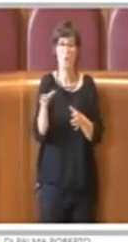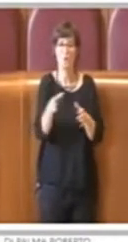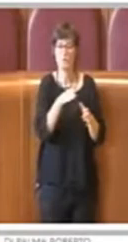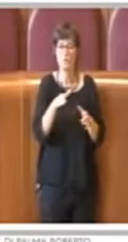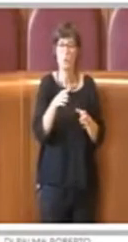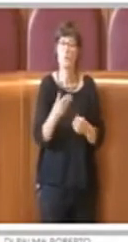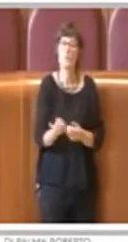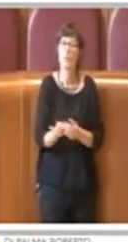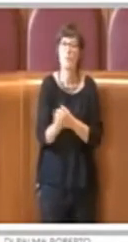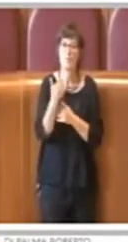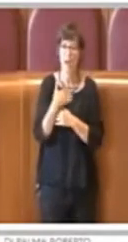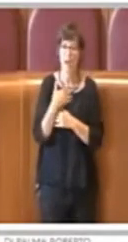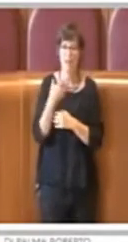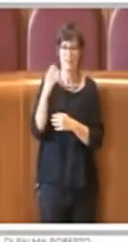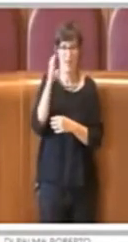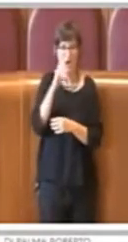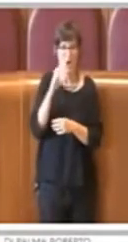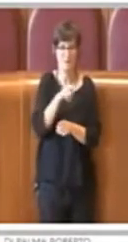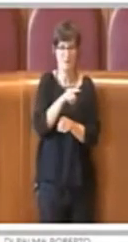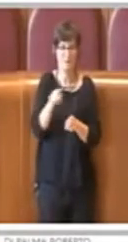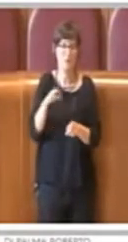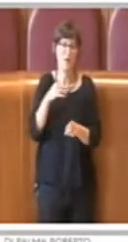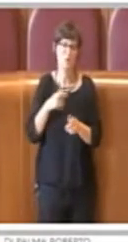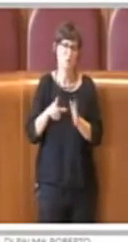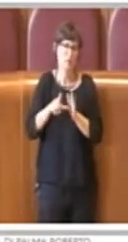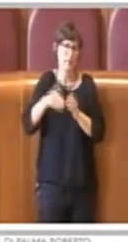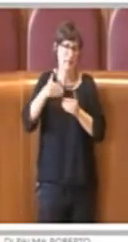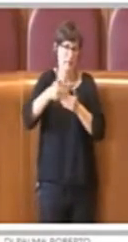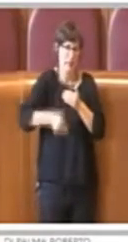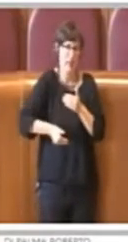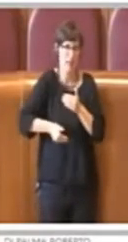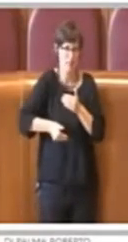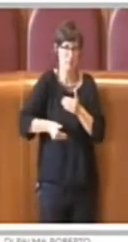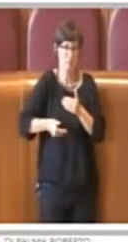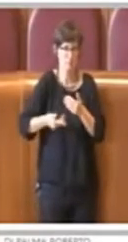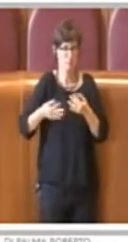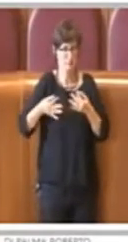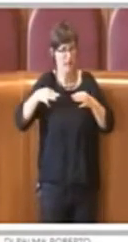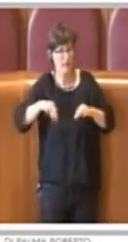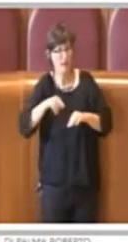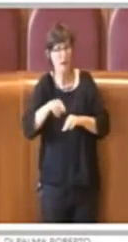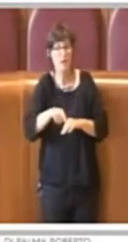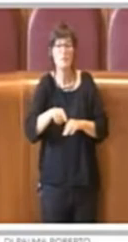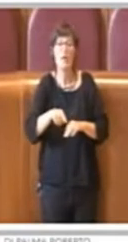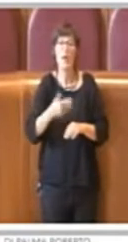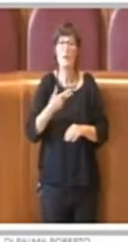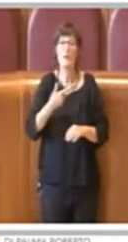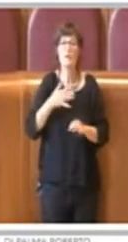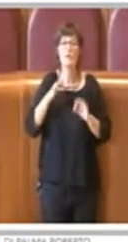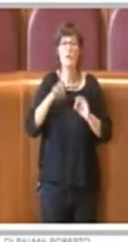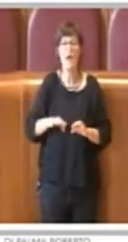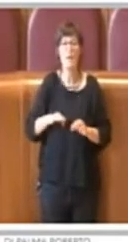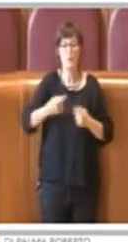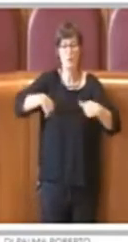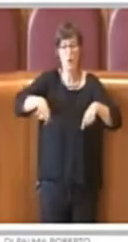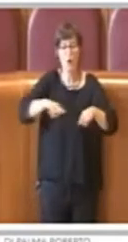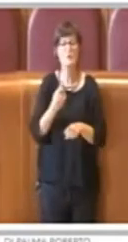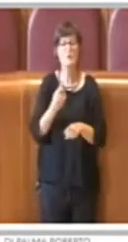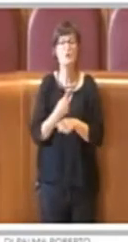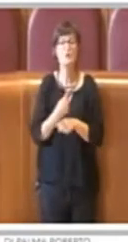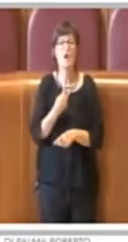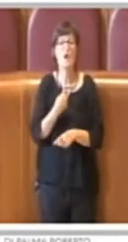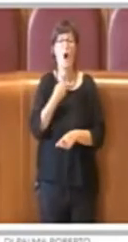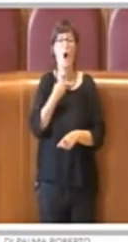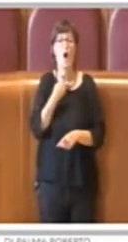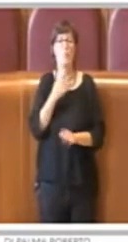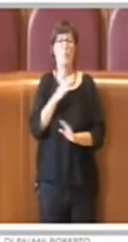entro i termini previsti. Quindi le commissioni consigliarie saranno obbligate all'esame, obbligate all'audizione. Quella delibera lo prevede già in